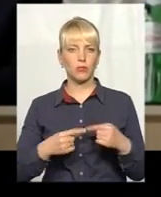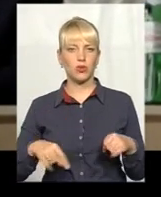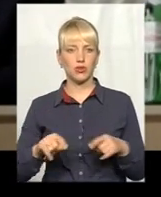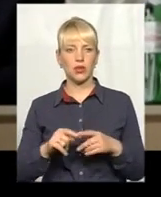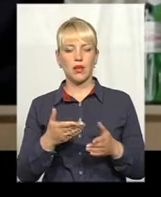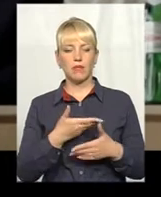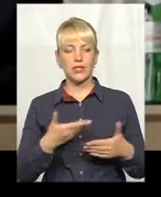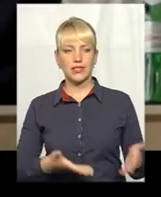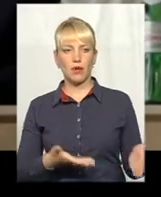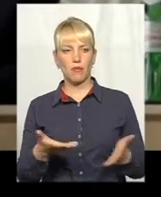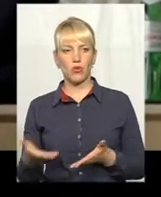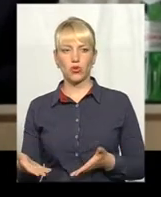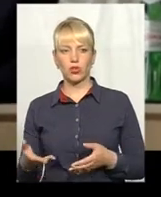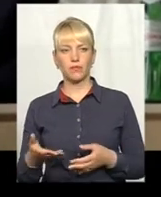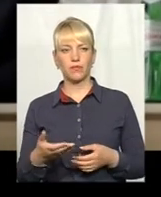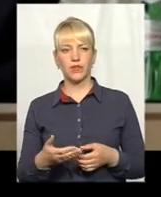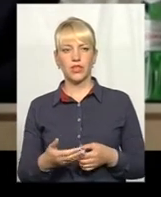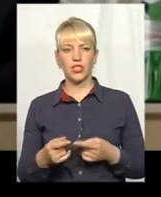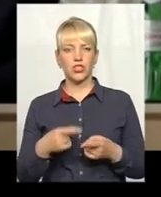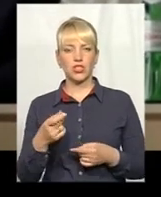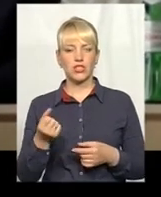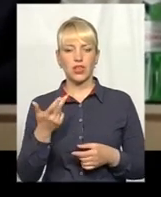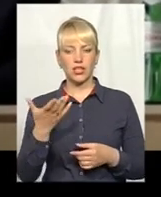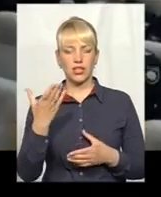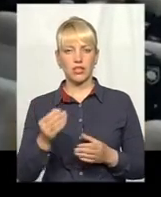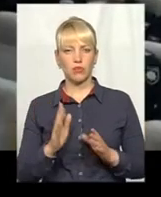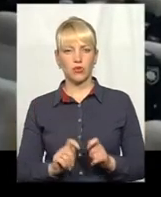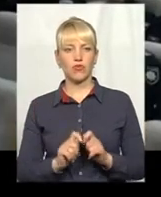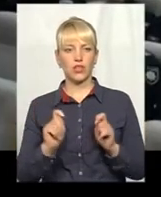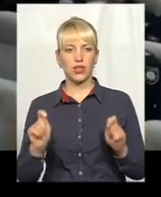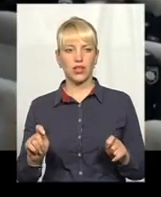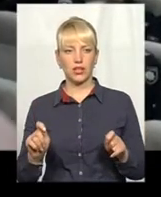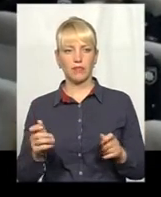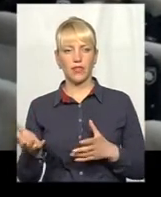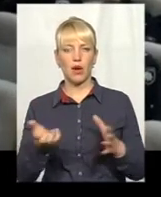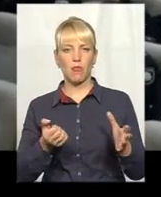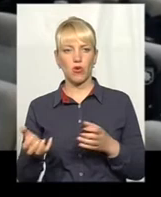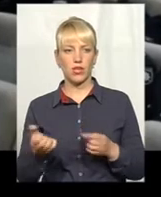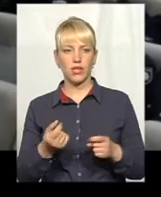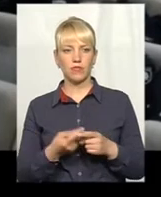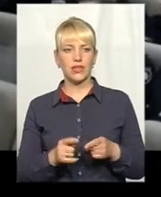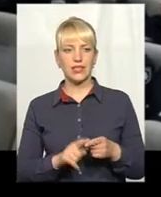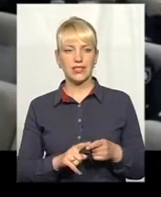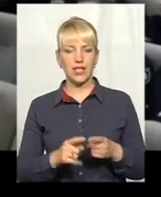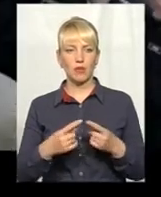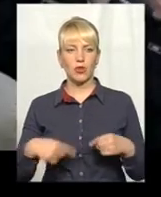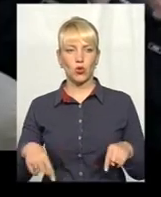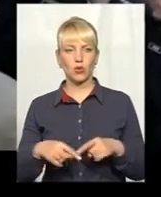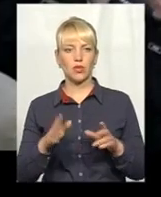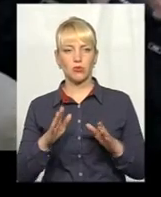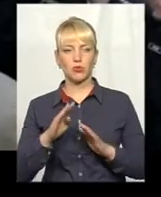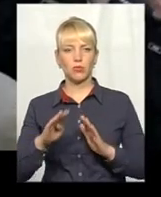Ми запрошуємо, мабуть, через декілька днів відкриємо вам цей набор. І цей підрозділ буде